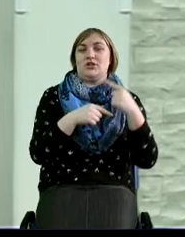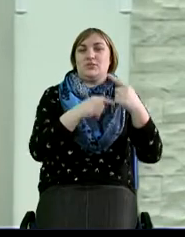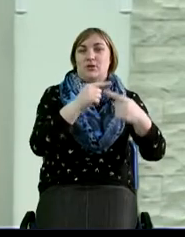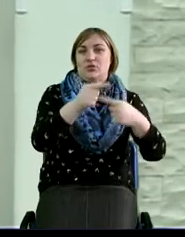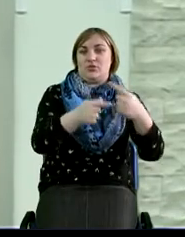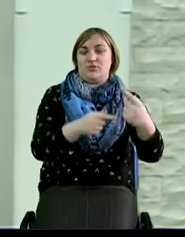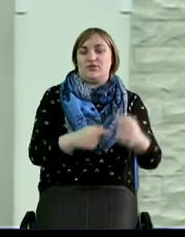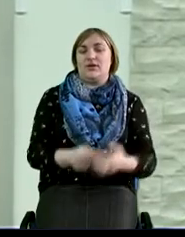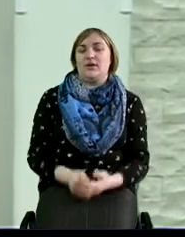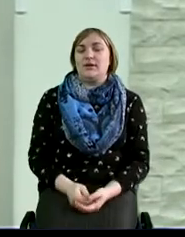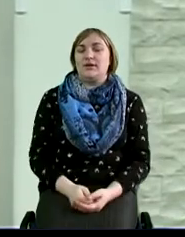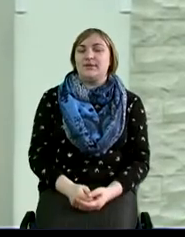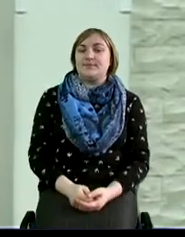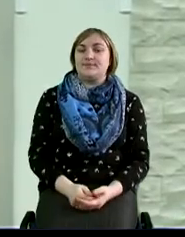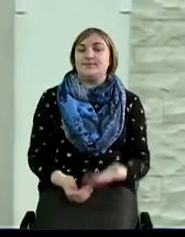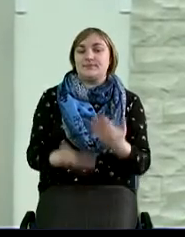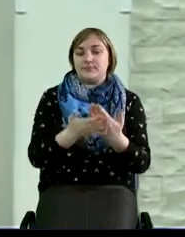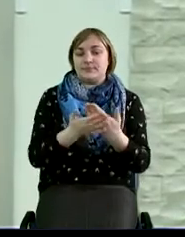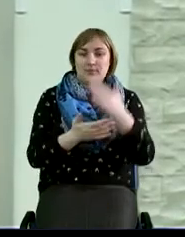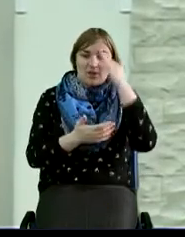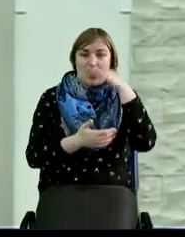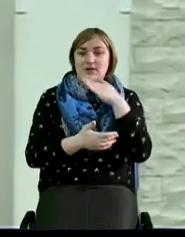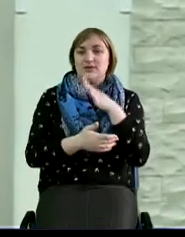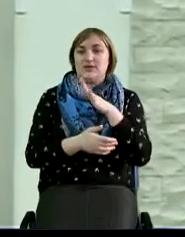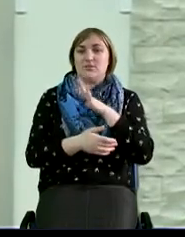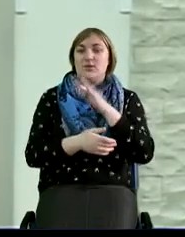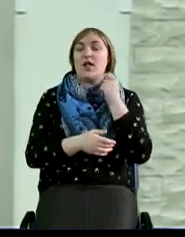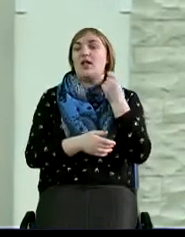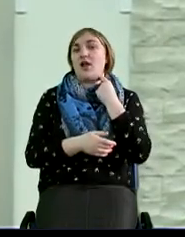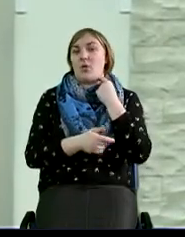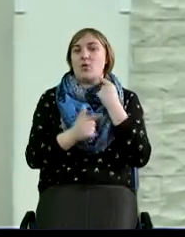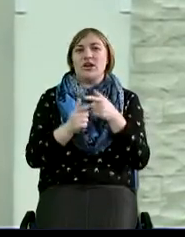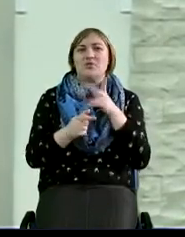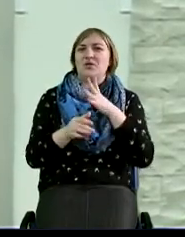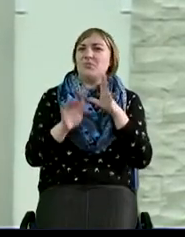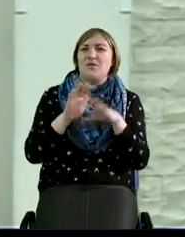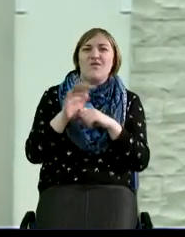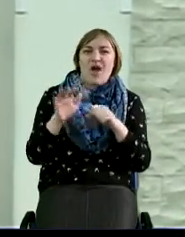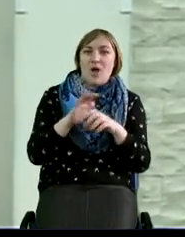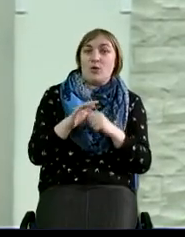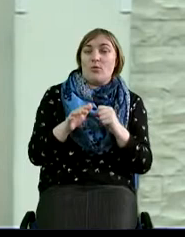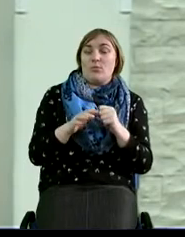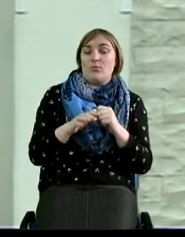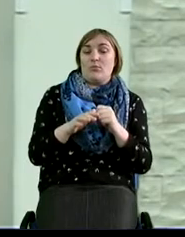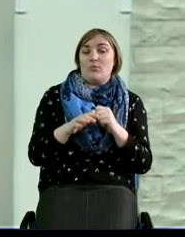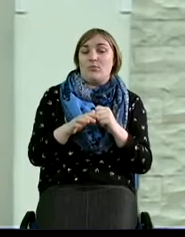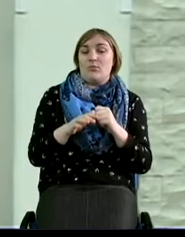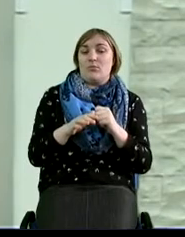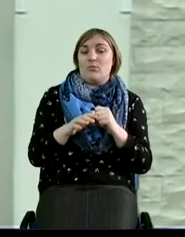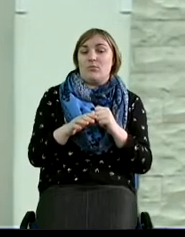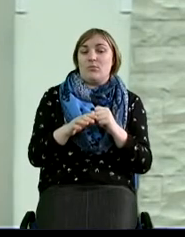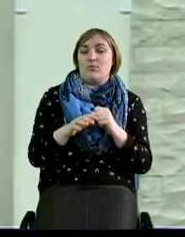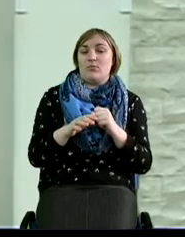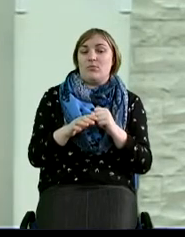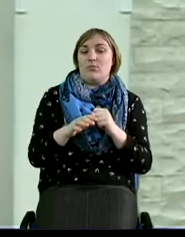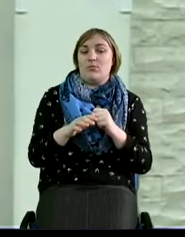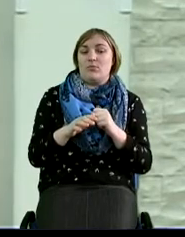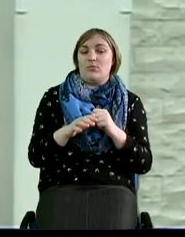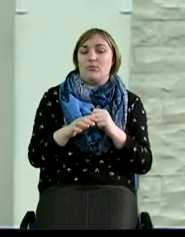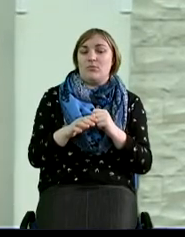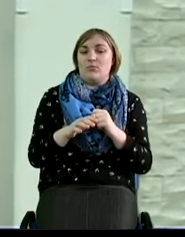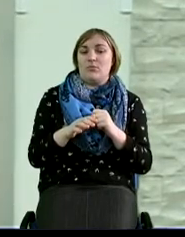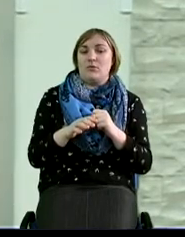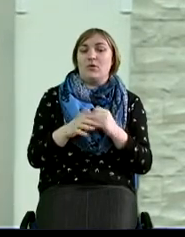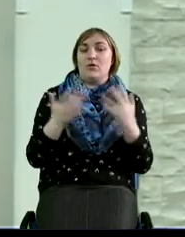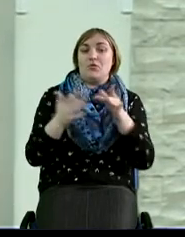последующее поколение. То есть там отец, быть, был алкоголиком или был вором, и через какое-то время вдруг эти